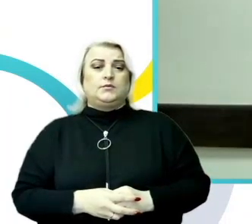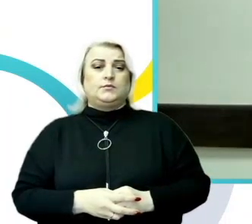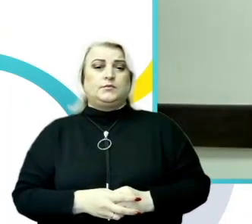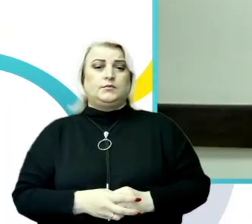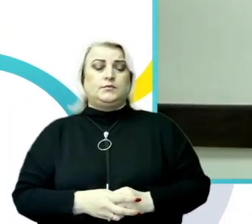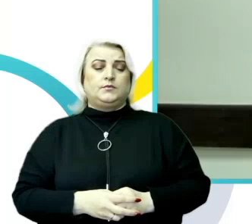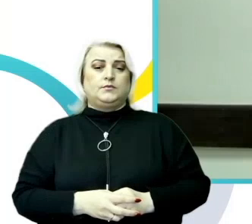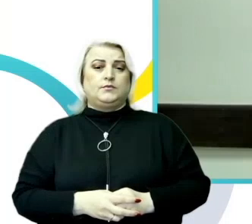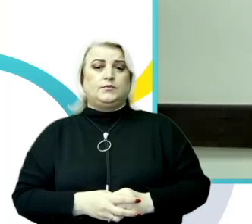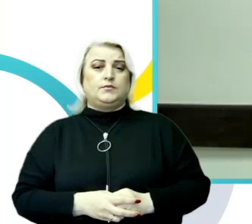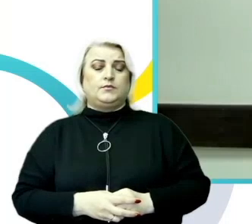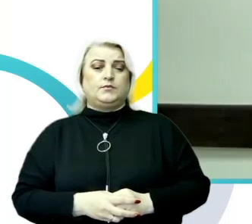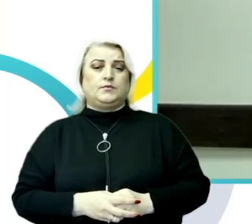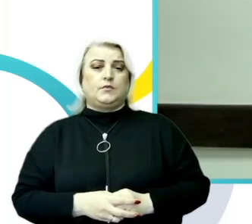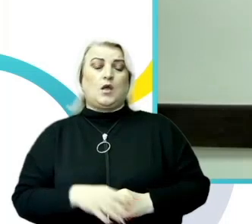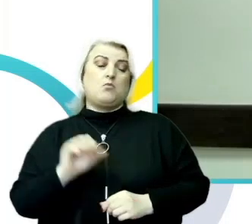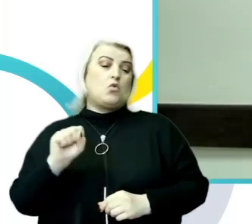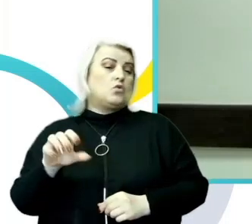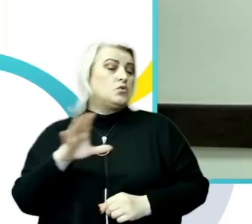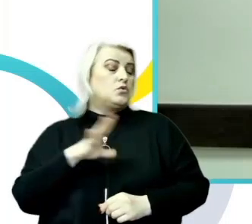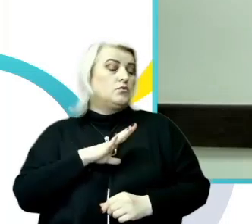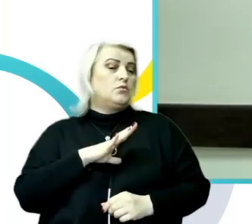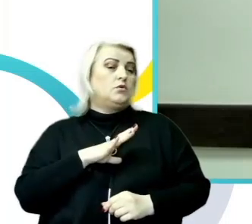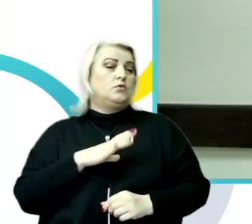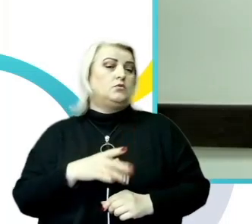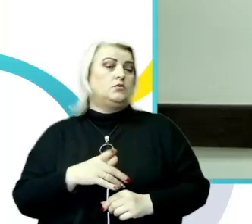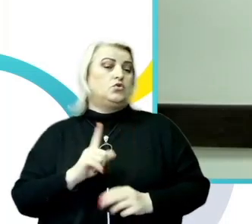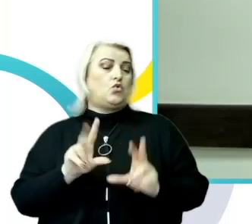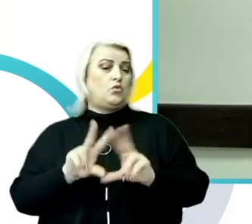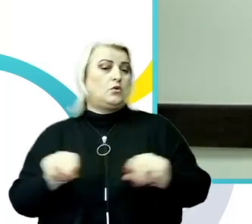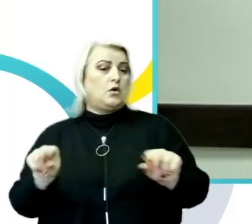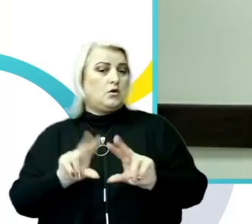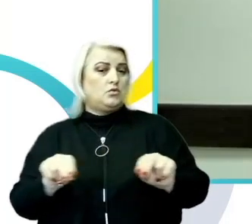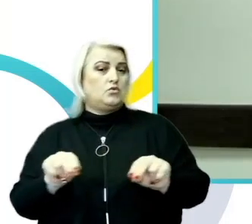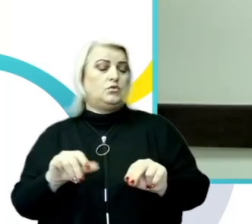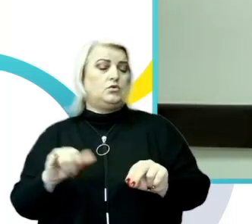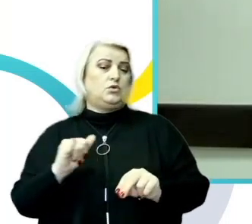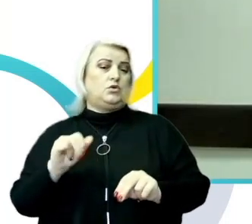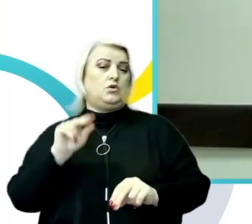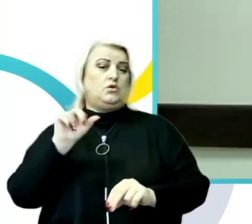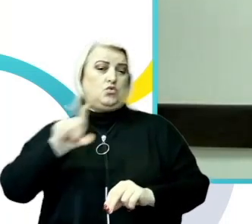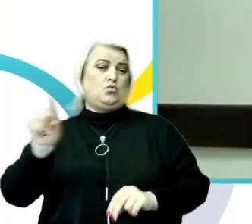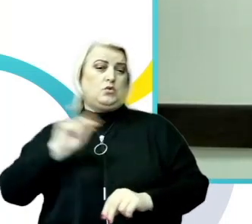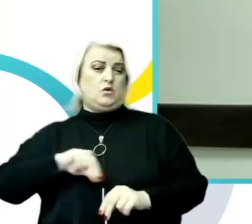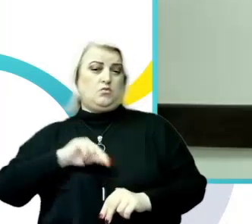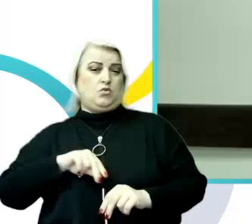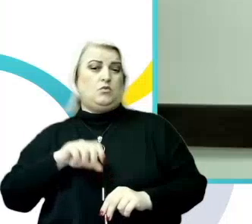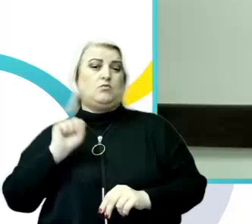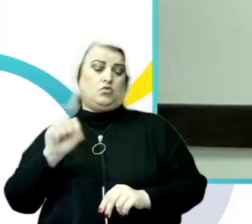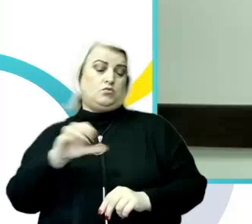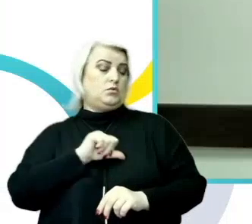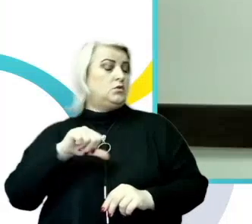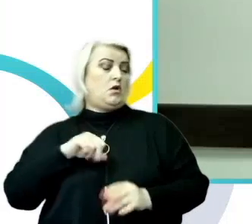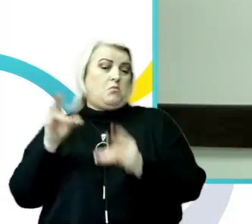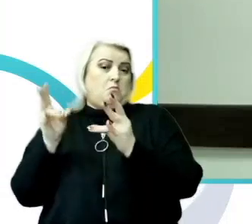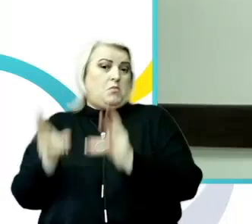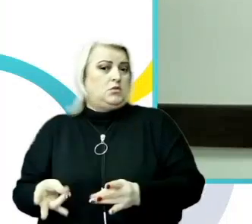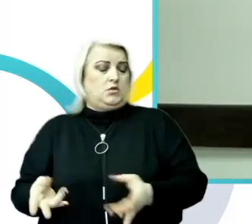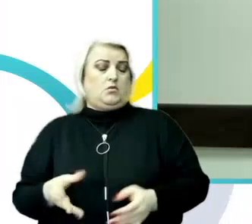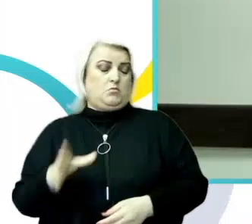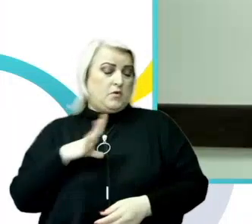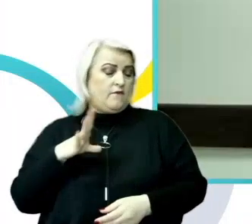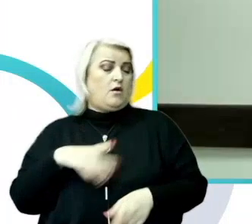nu excludem că și cadrele didactice și personal didactic pot fi însuși victimele ale femininului hărțuire